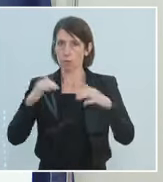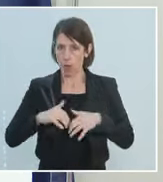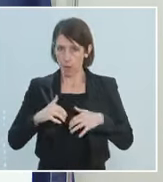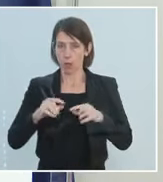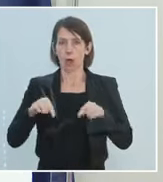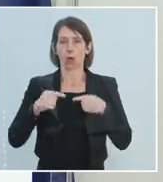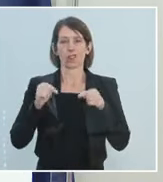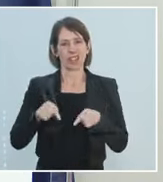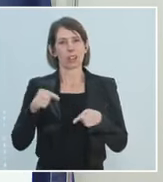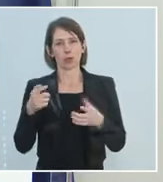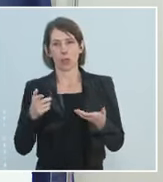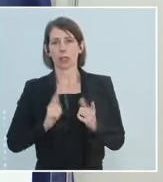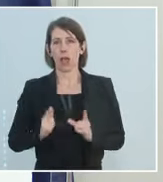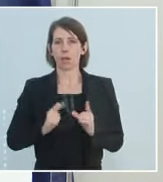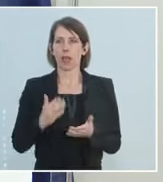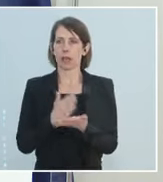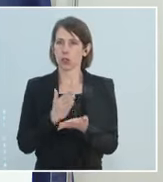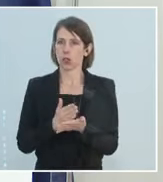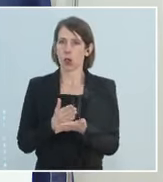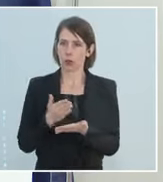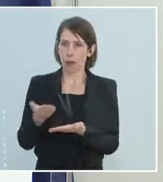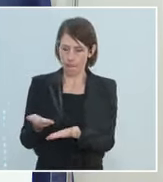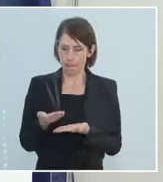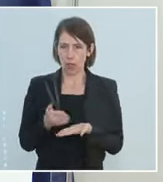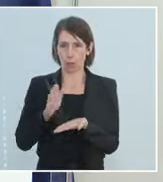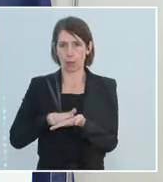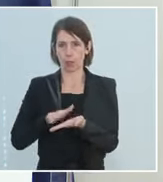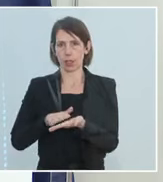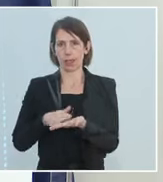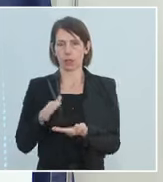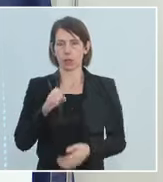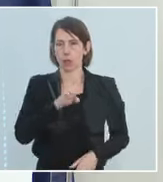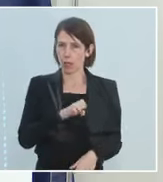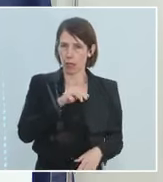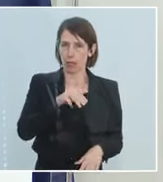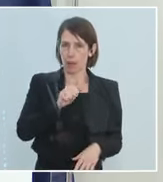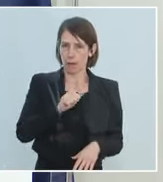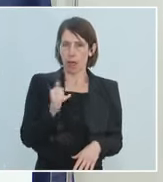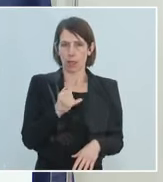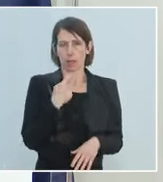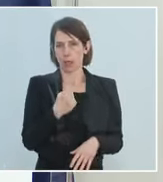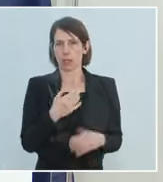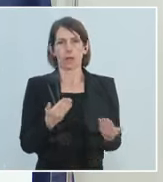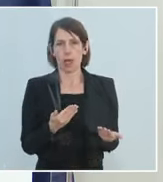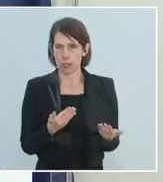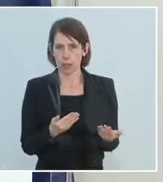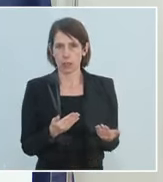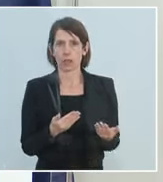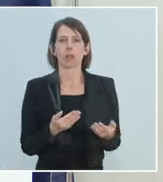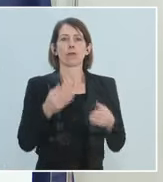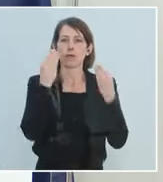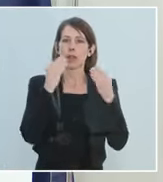aus, dass hier das auch bekräftigt wird, was die EMA bisher immer schon von sich gegeben hat, nämlich, dass sie